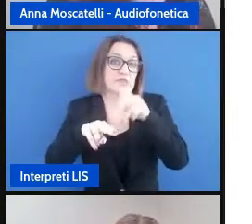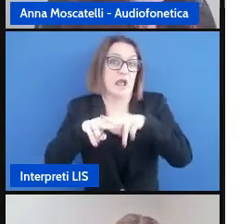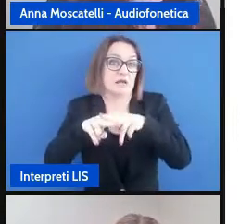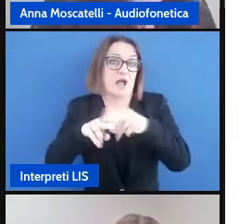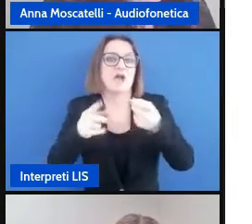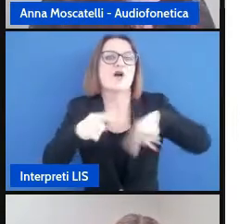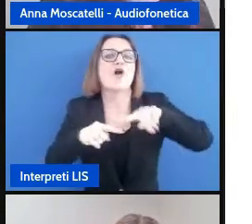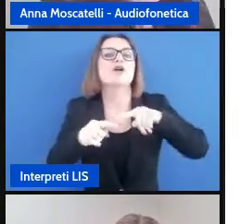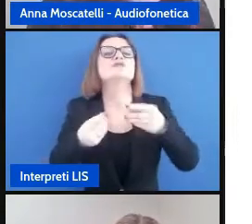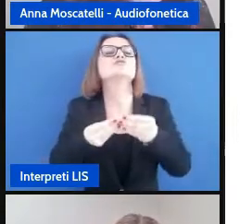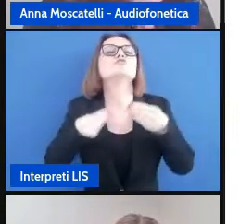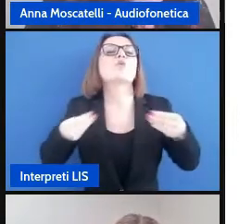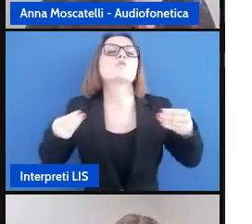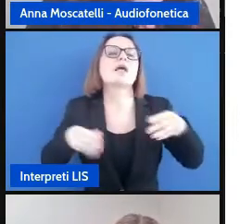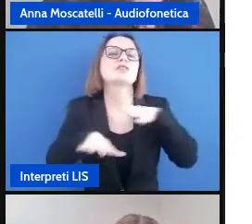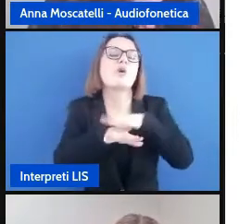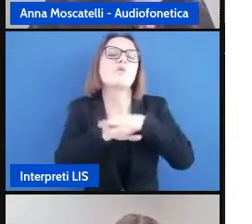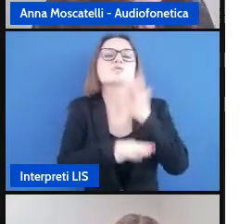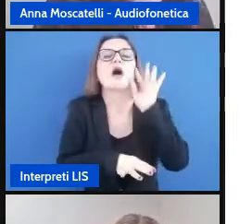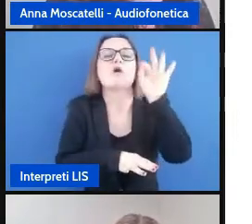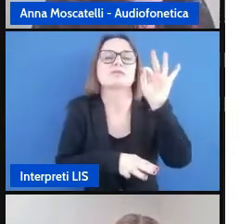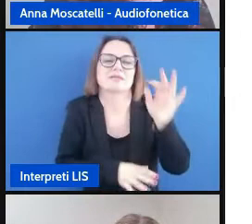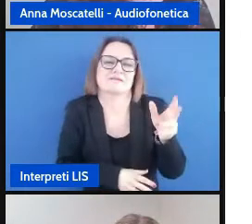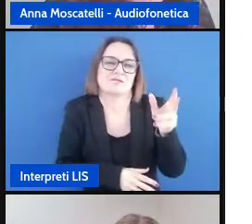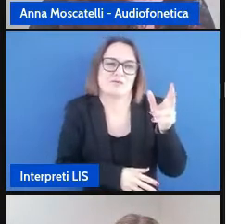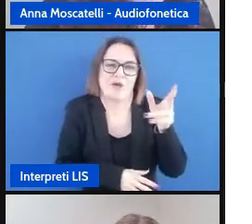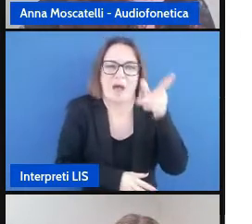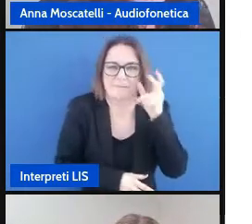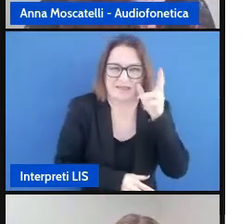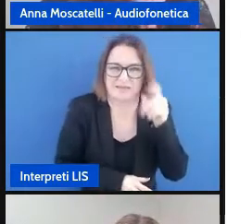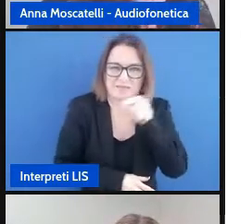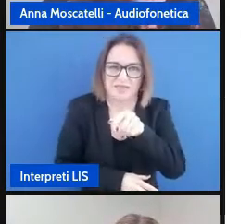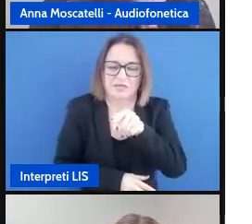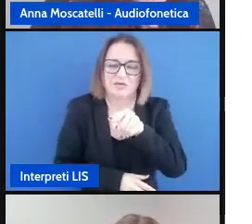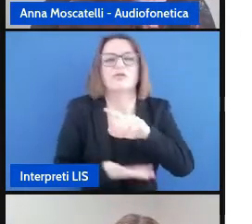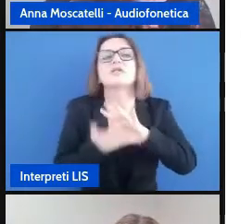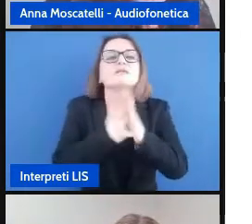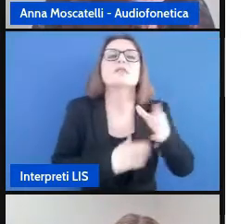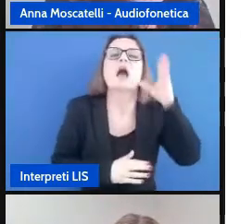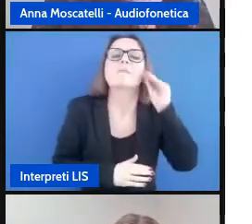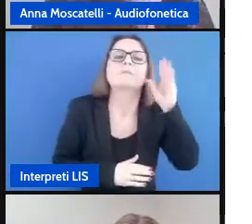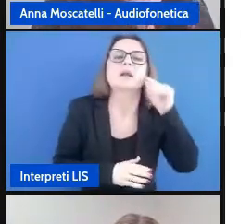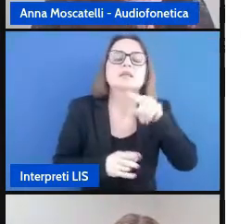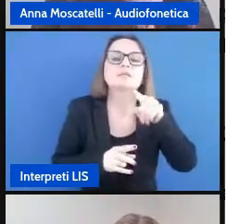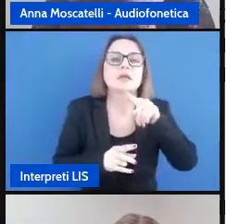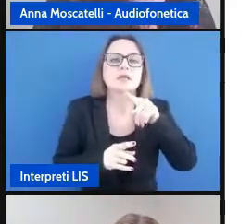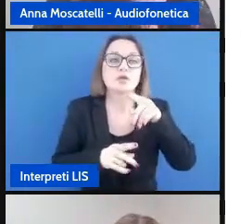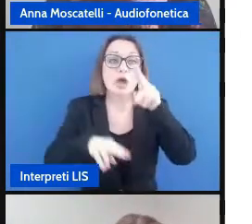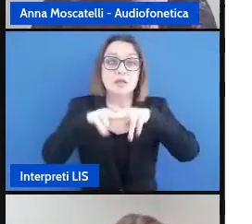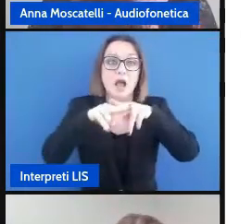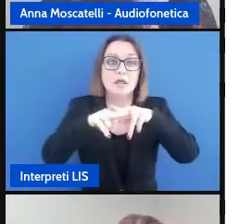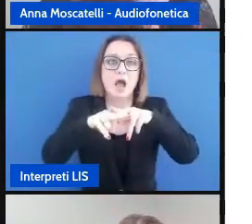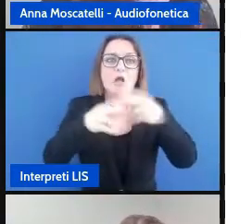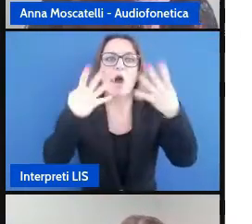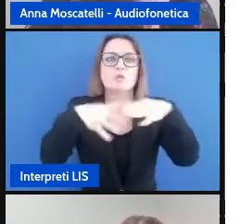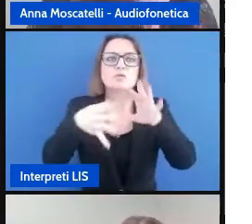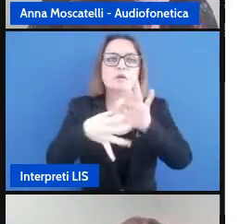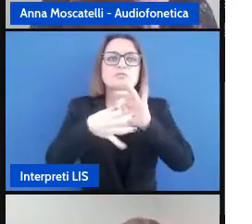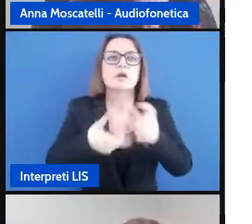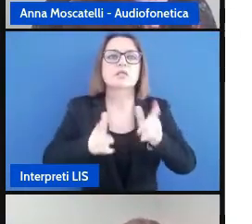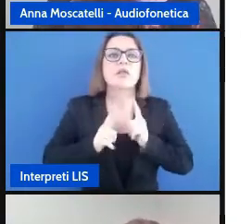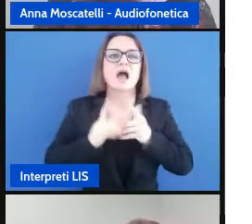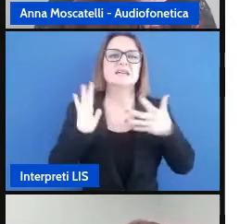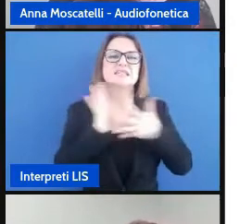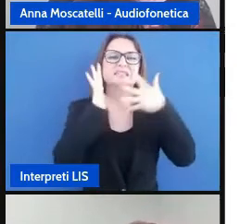utilizziamo per l'apprendimento diventa una barriera all'apprendimento perché dobbiamo